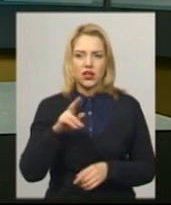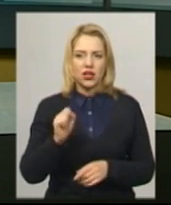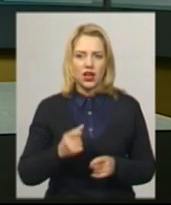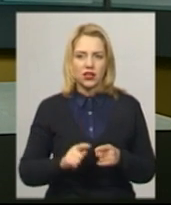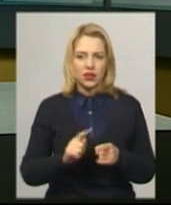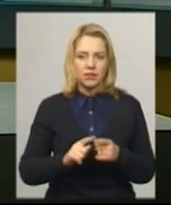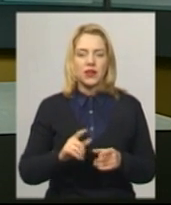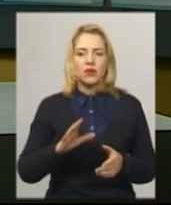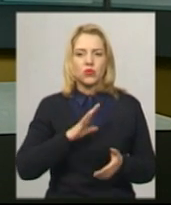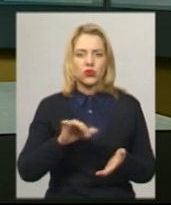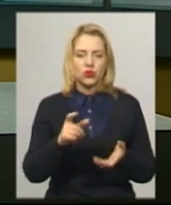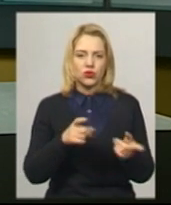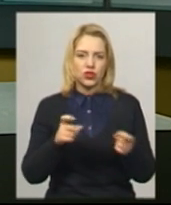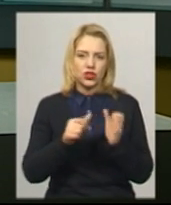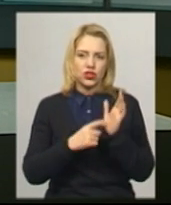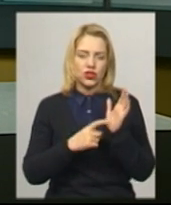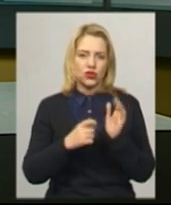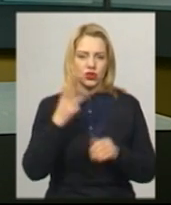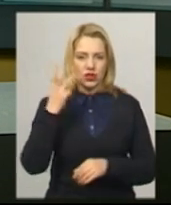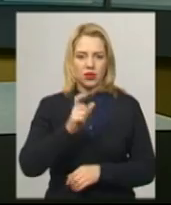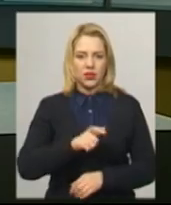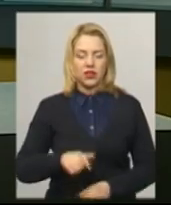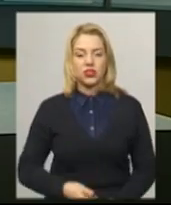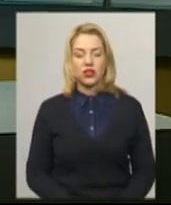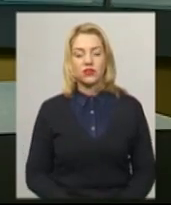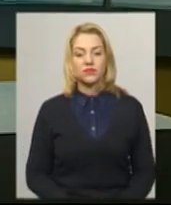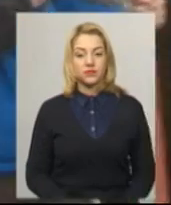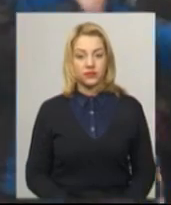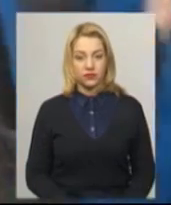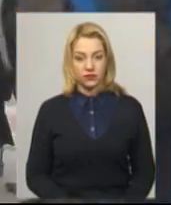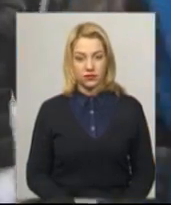Козак, долучилися 600 хмельничан. Далі Анастасія Збродова.